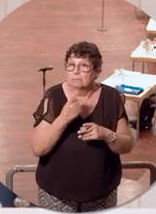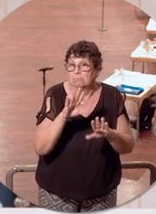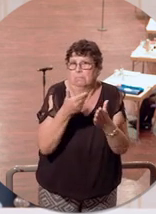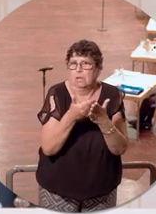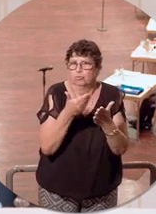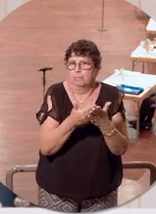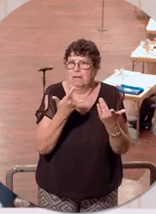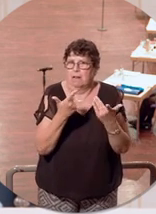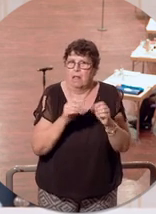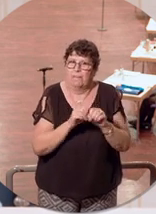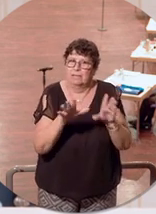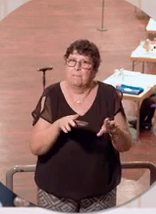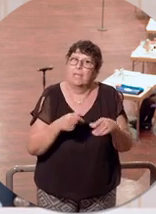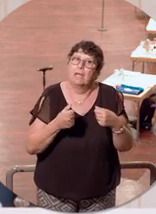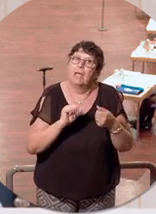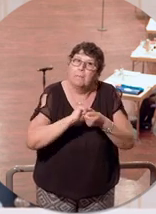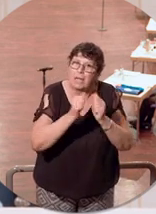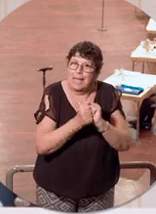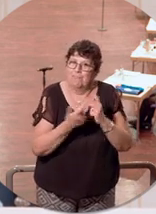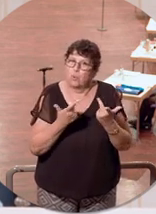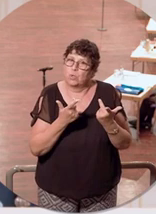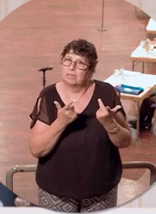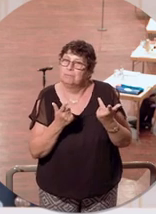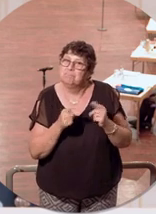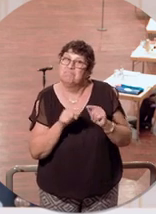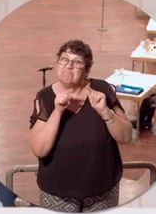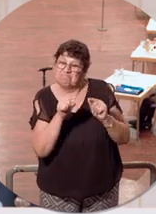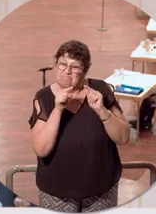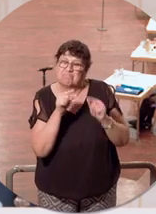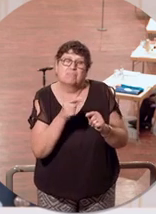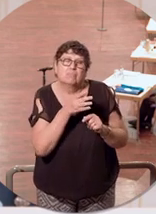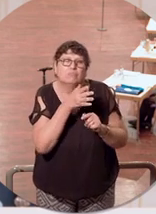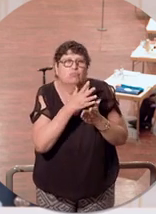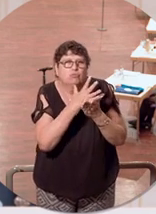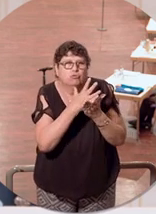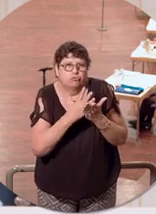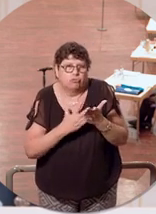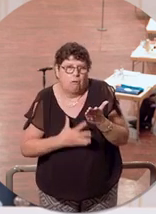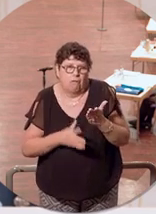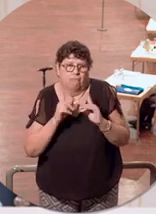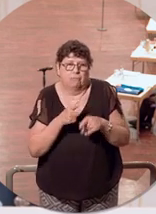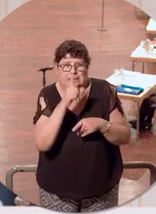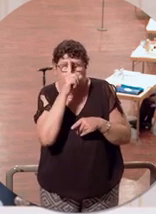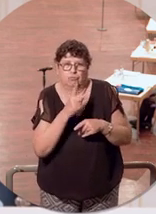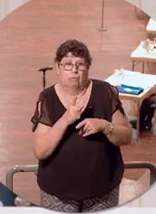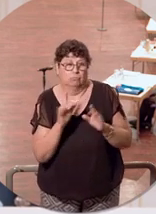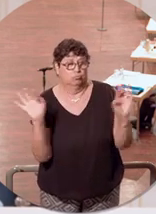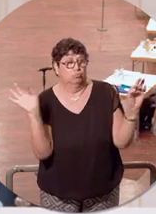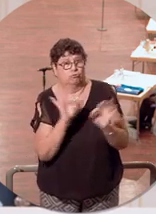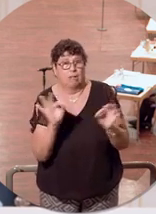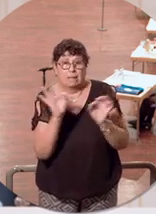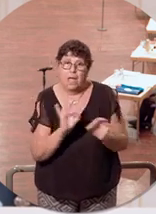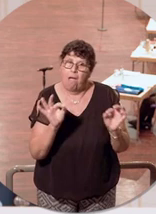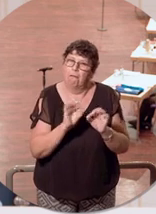Beispiel der Pandemie-Bekämpfung, das nicht ganz unerfolgreich war. Die haben sehr viel stärker als Deutschland auf eine sogenannte Tracing and